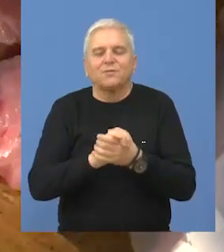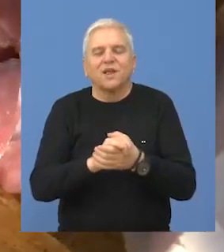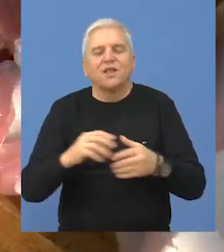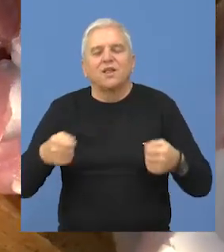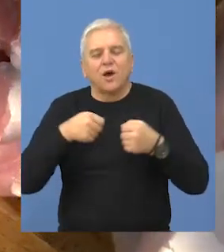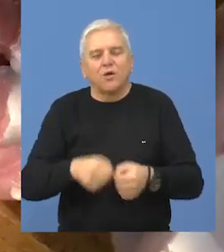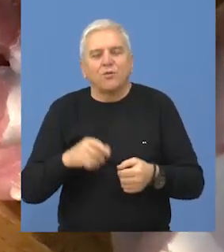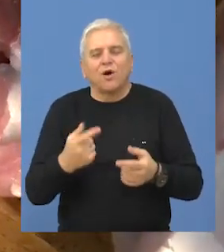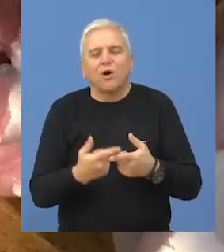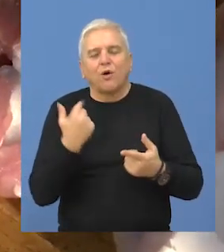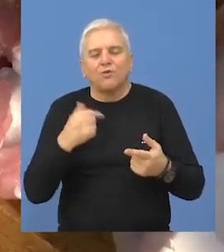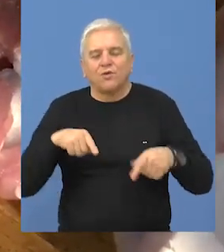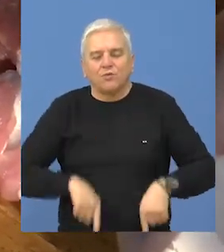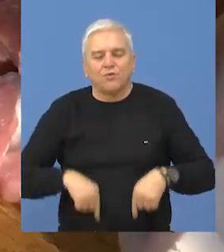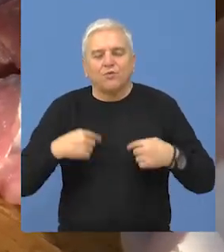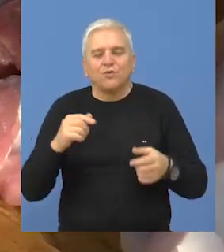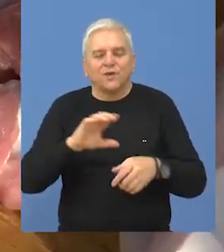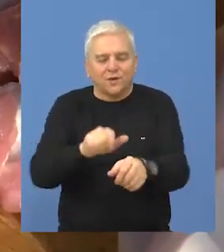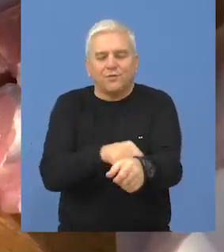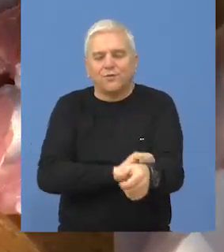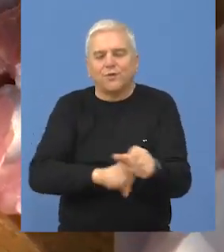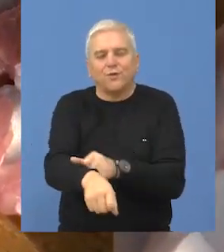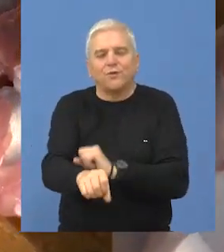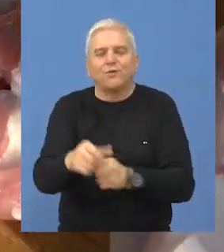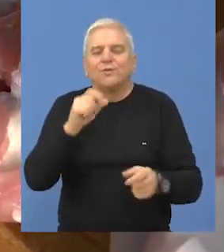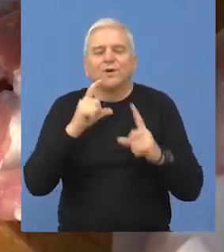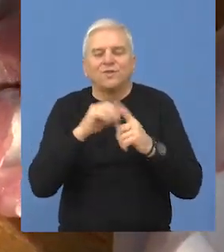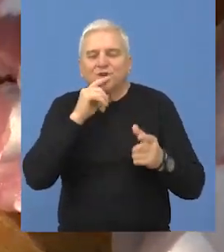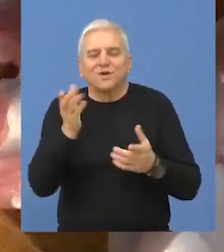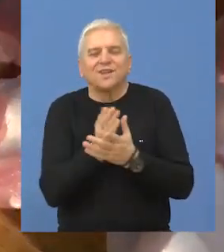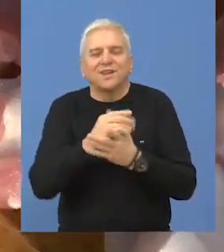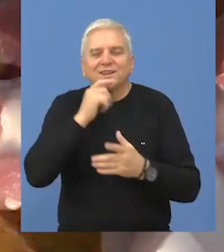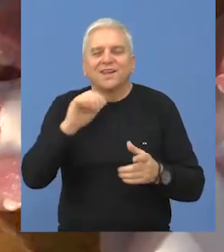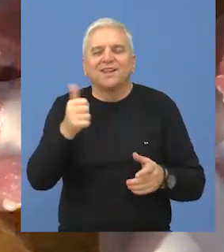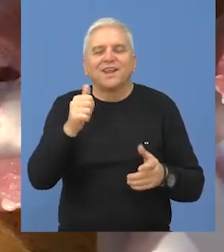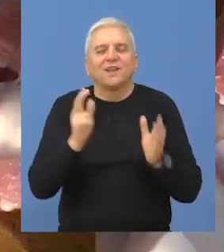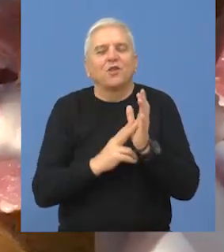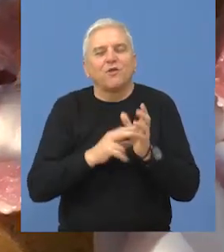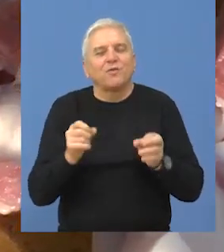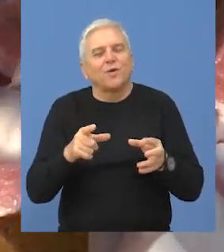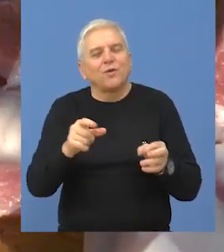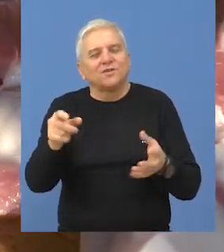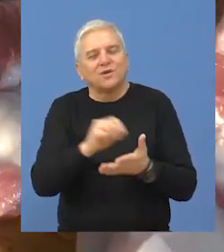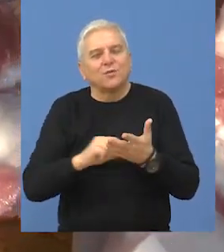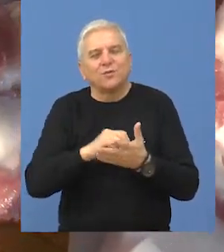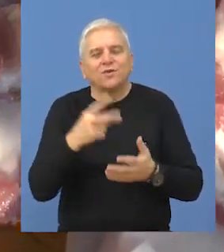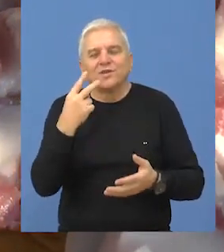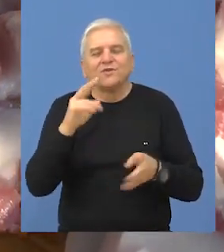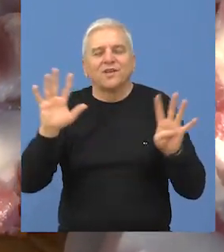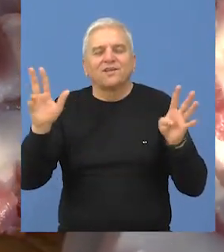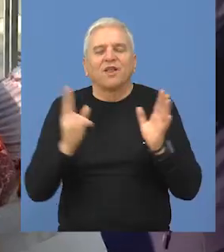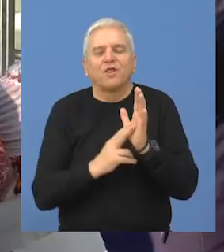Prijatelji kluba su od ranijih jutarnjih časova zasukali rukave i u Picovderskom delu 11. novembra obeležili